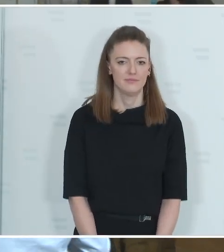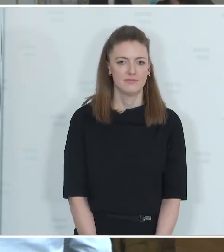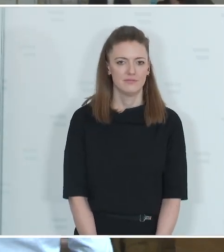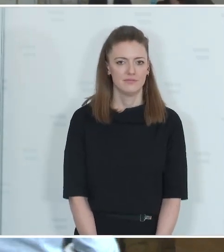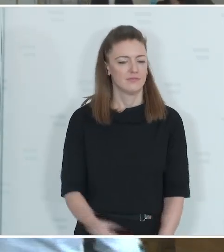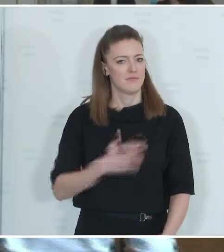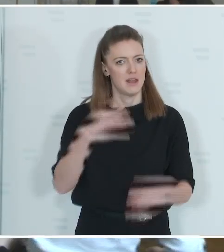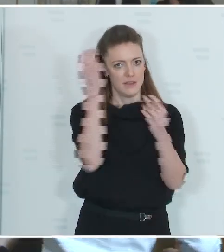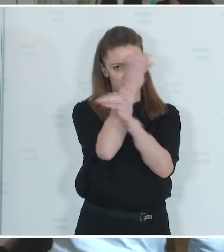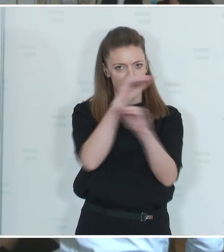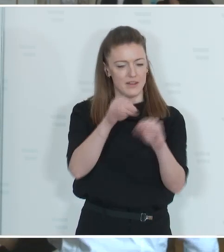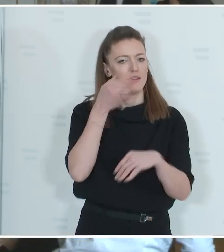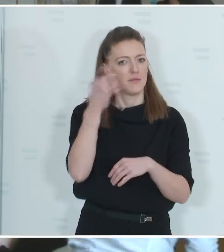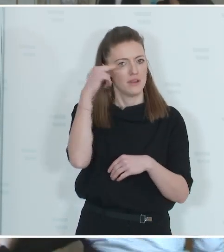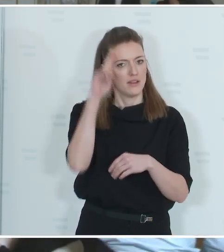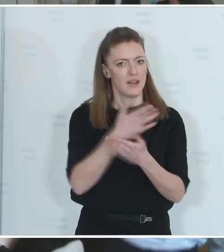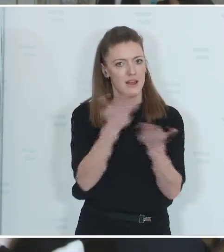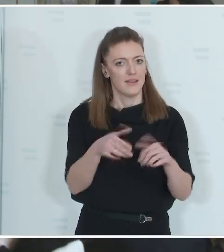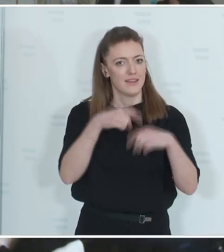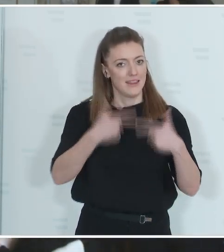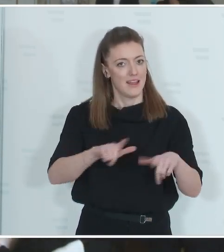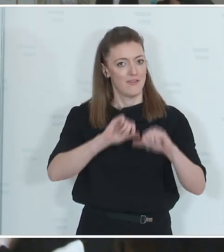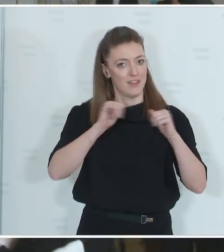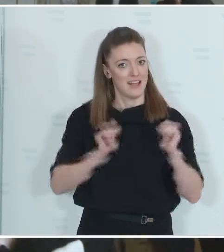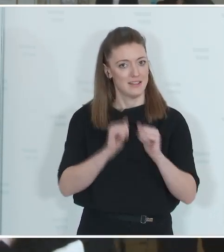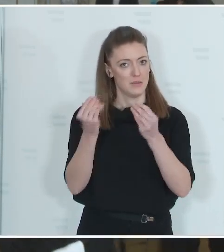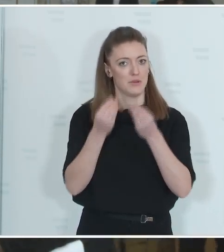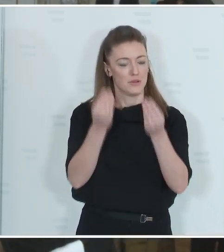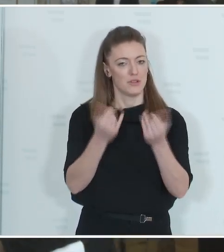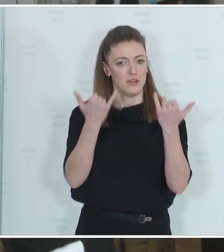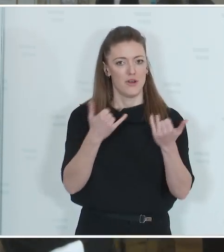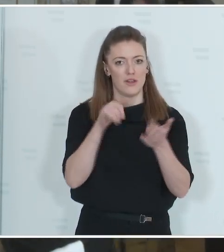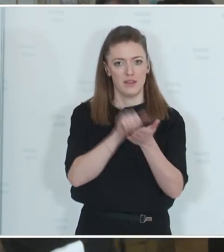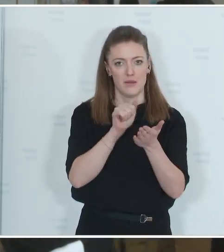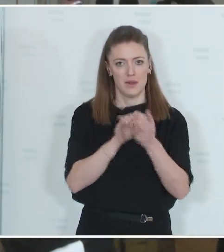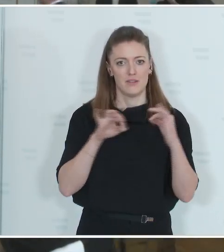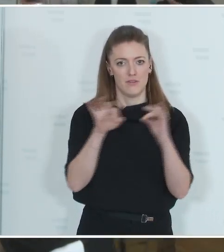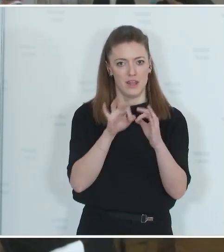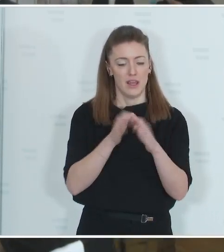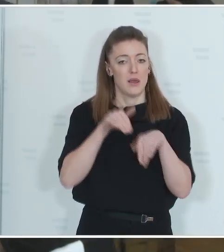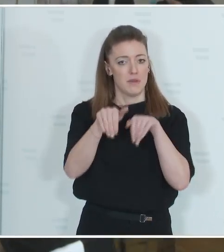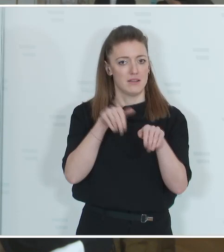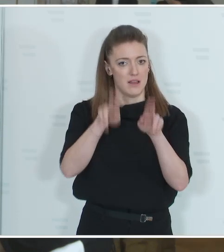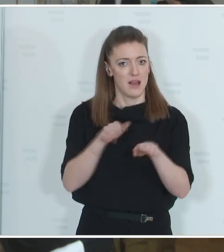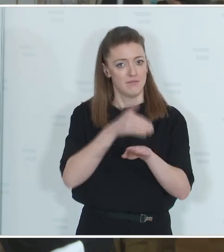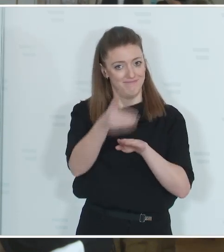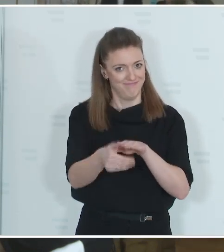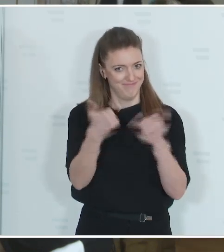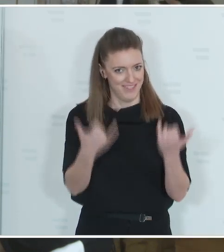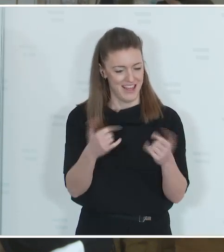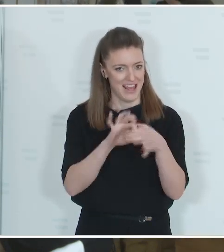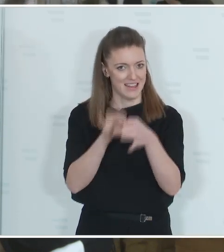Meine sehr verehrten Damen und Herren, ich darf ganz herzlich begrüßen zum heutigen Pressefoyer nach dem Ministerrat mit Innenminister Gerd Karner